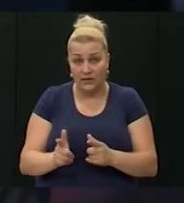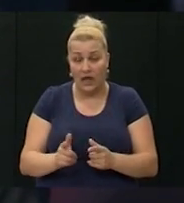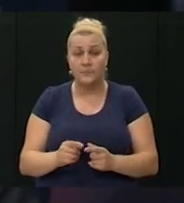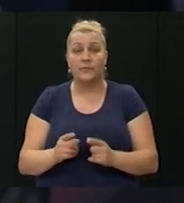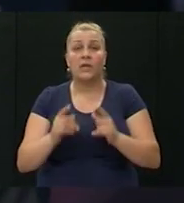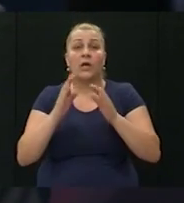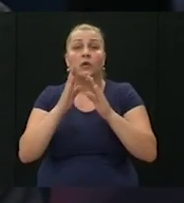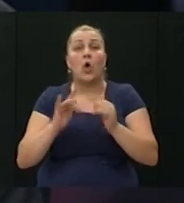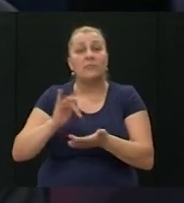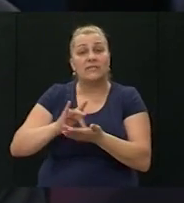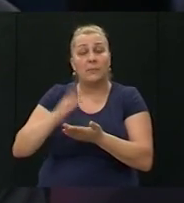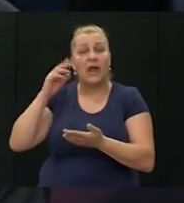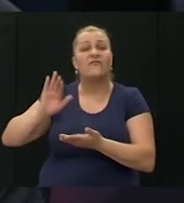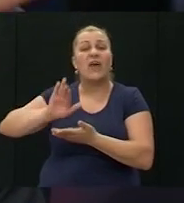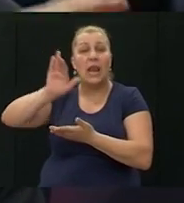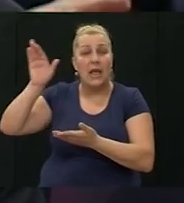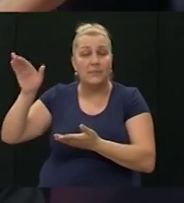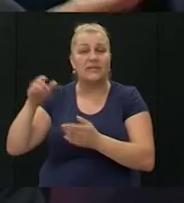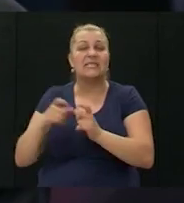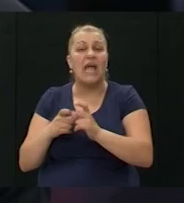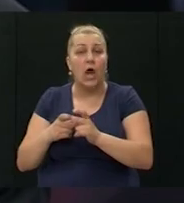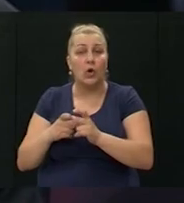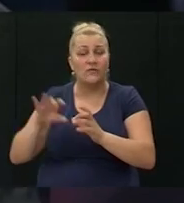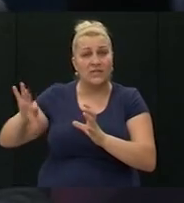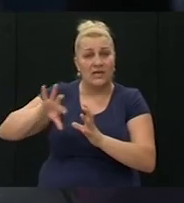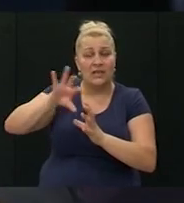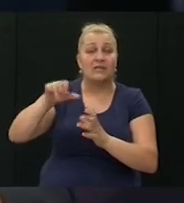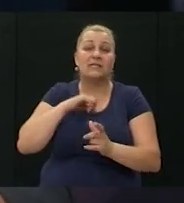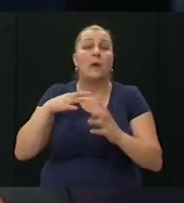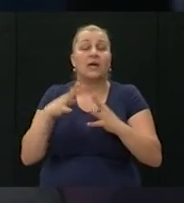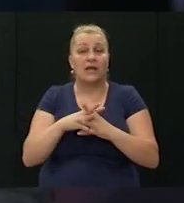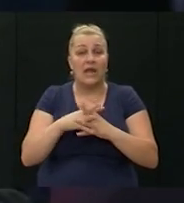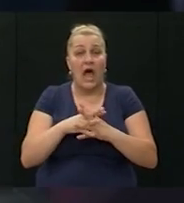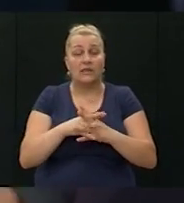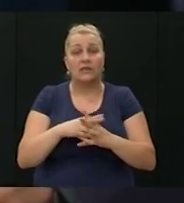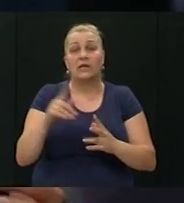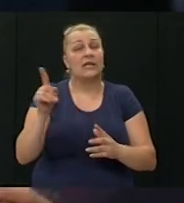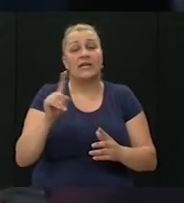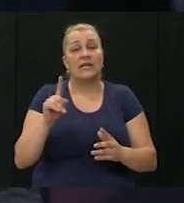brigada je bila na Velebitu prema Stankovicima, prema Poličniku, Murvici, dakle, sam grad nije